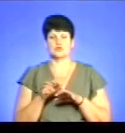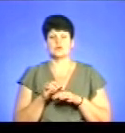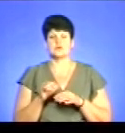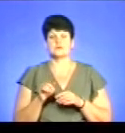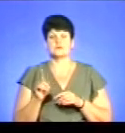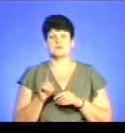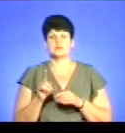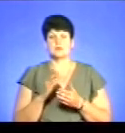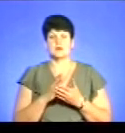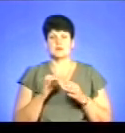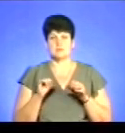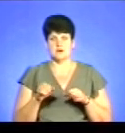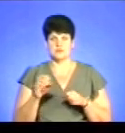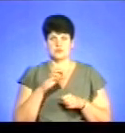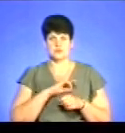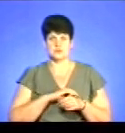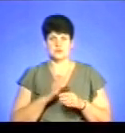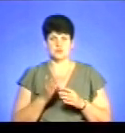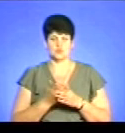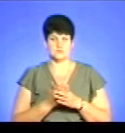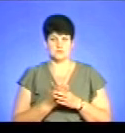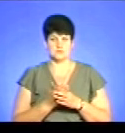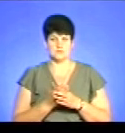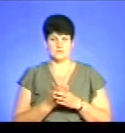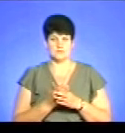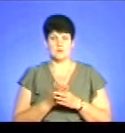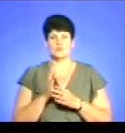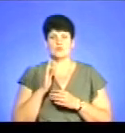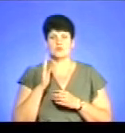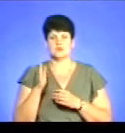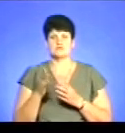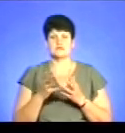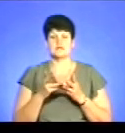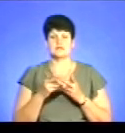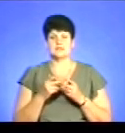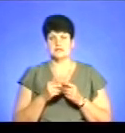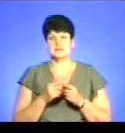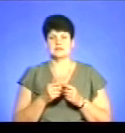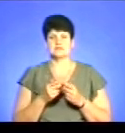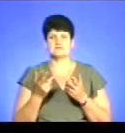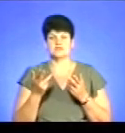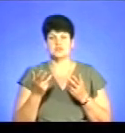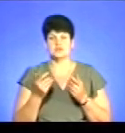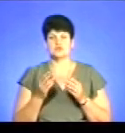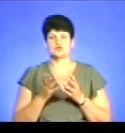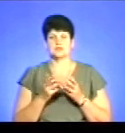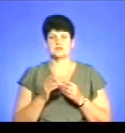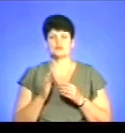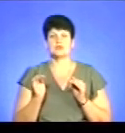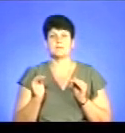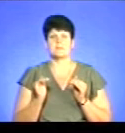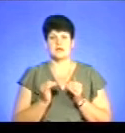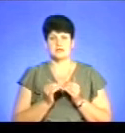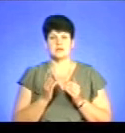щоби мати право скористатися субсидією. Тому прогнозувати якусь кількість, звичайно, я думаю, що кількість буде менша, але щоб